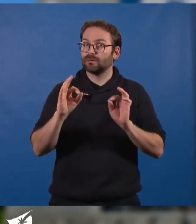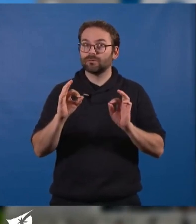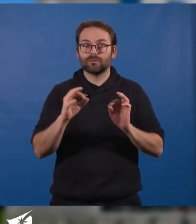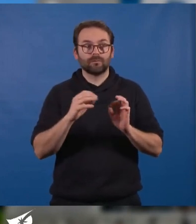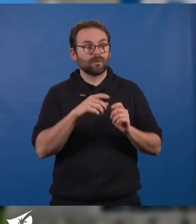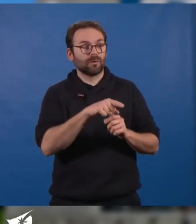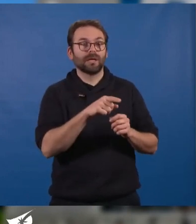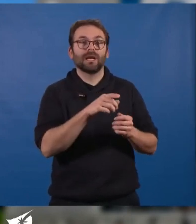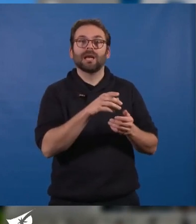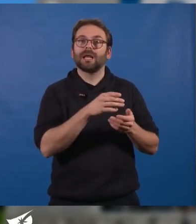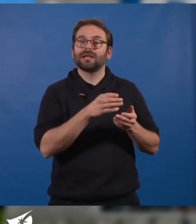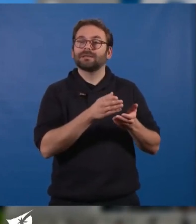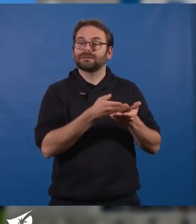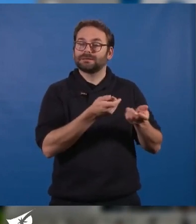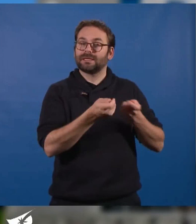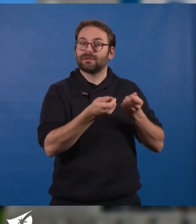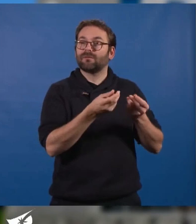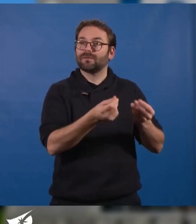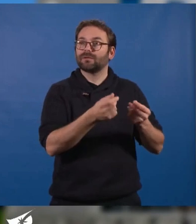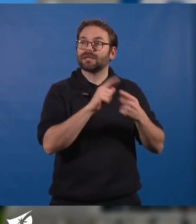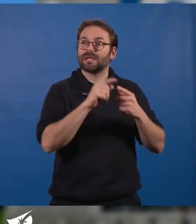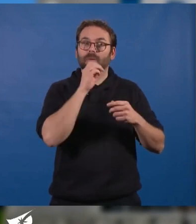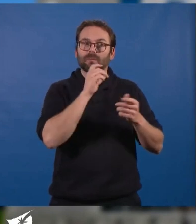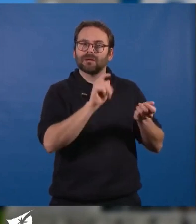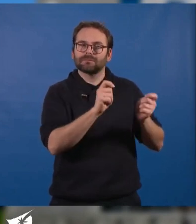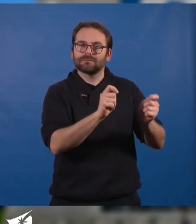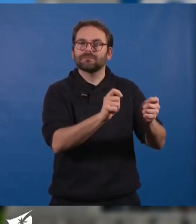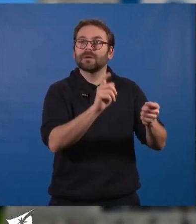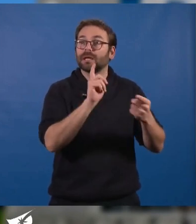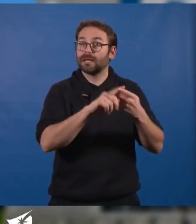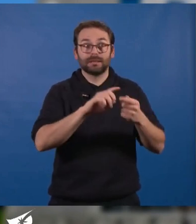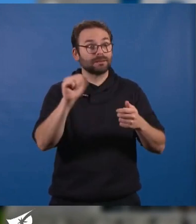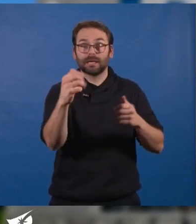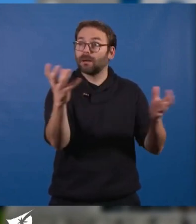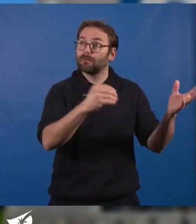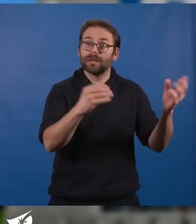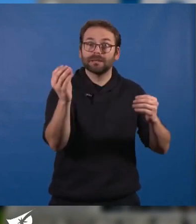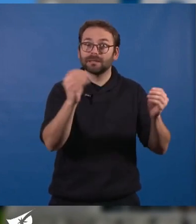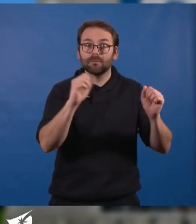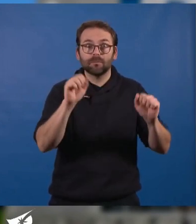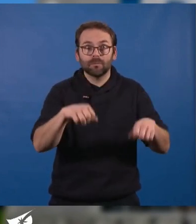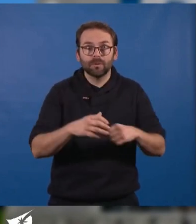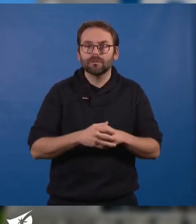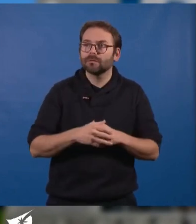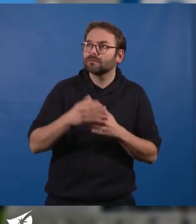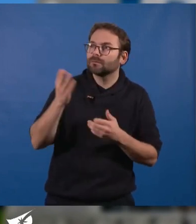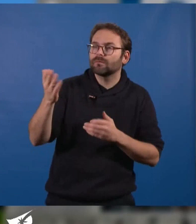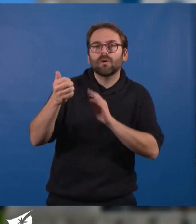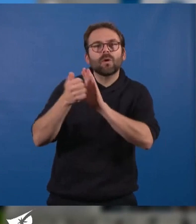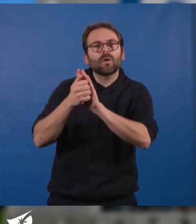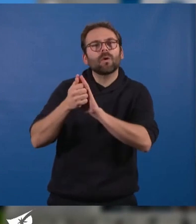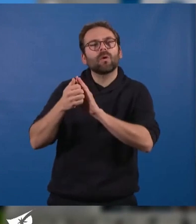trajectoire financière de notre opéra, et que ça appelle le concours de chacun. Donc je l'invite à faire le maximum dans son rôle de